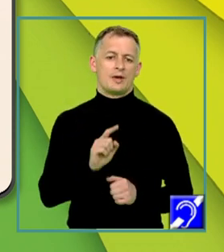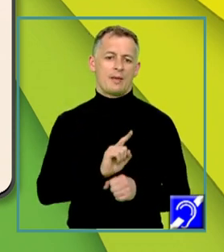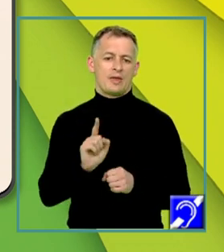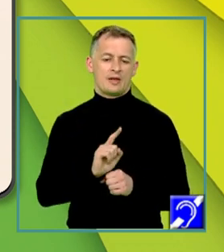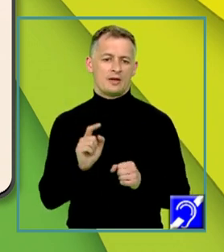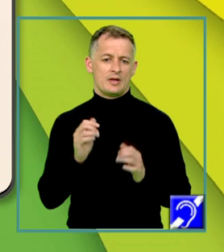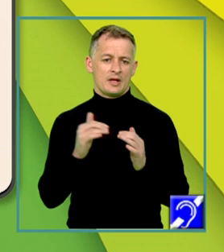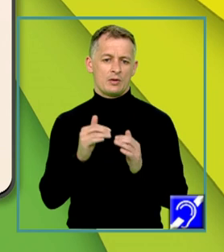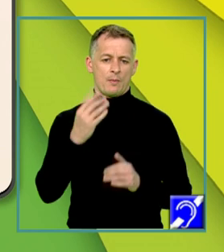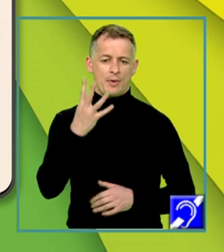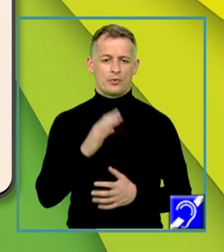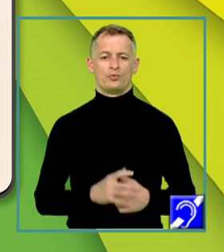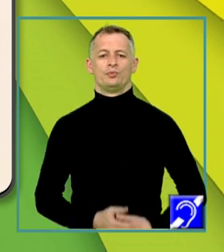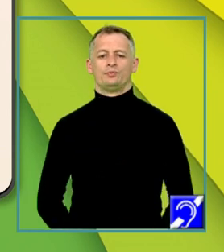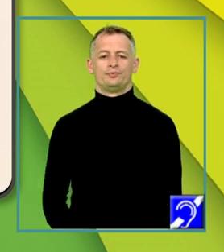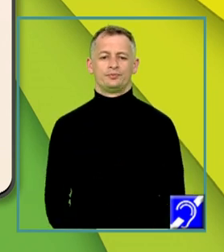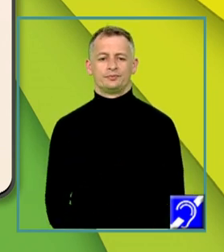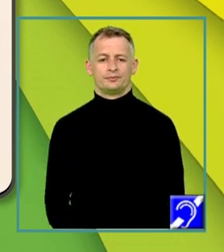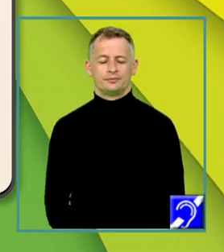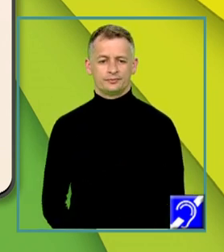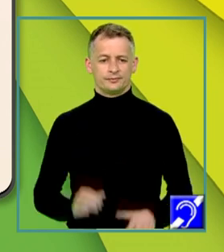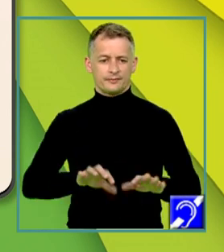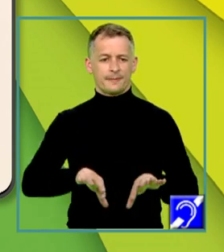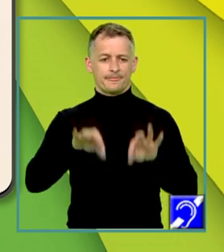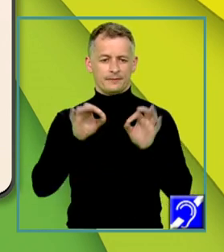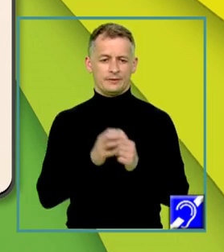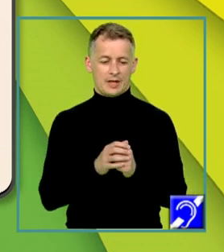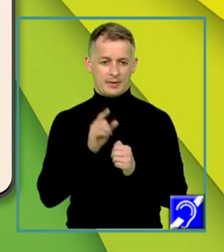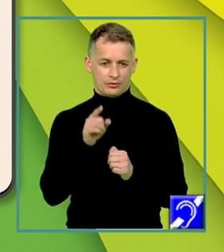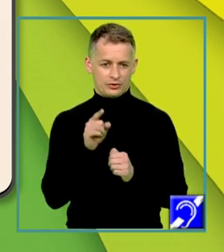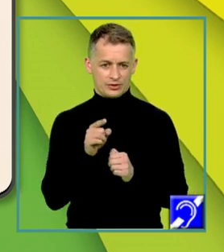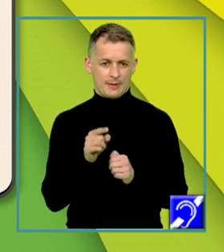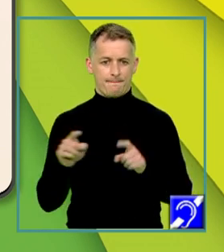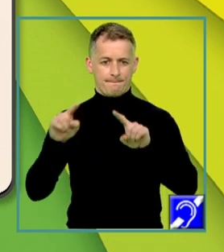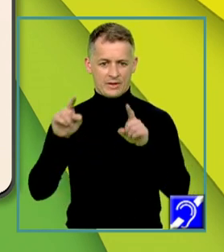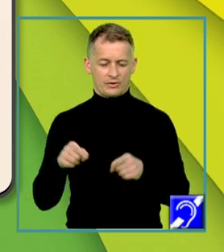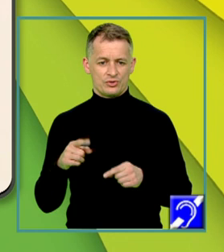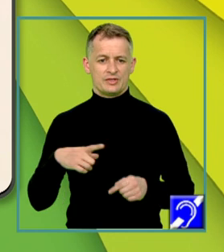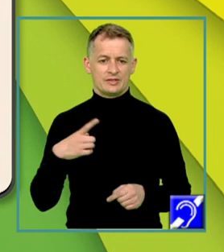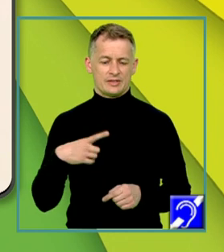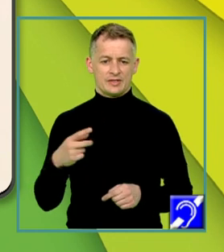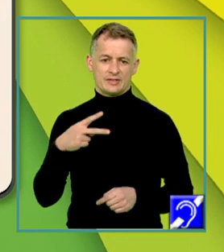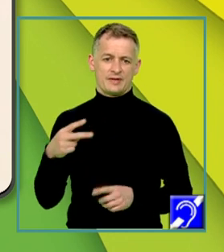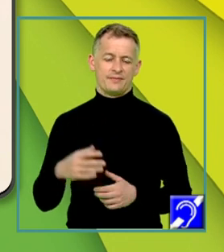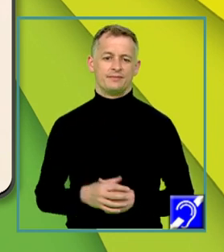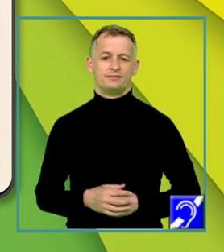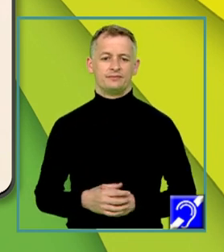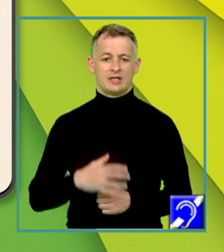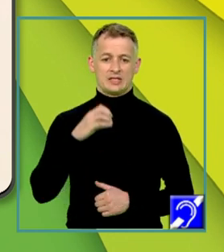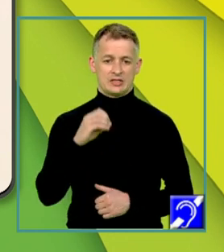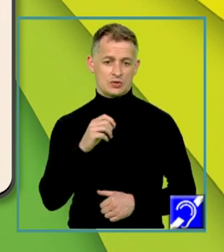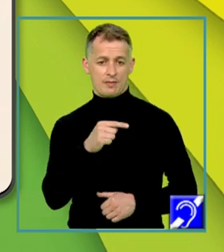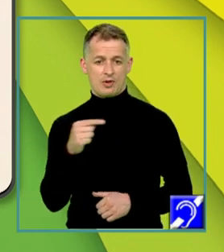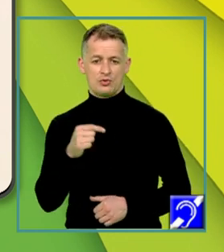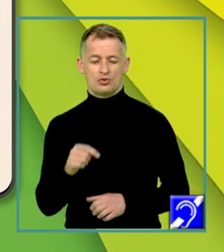egale cu 4. determinantul acestei matricei este egal cu 0